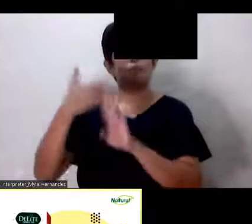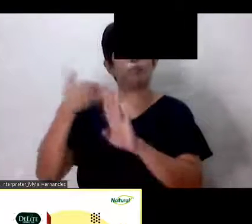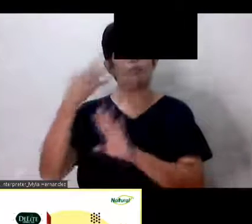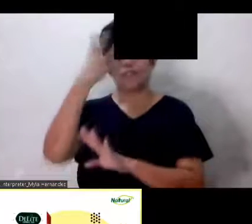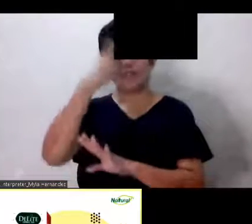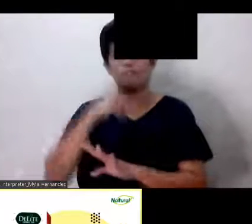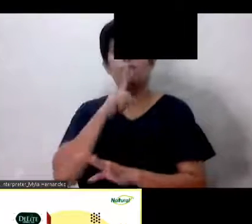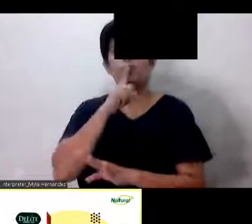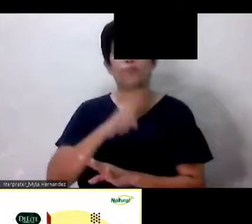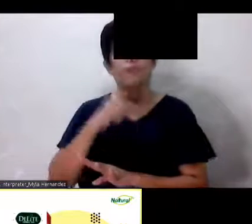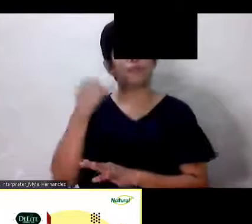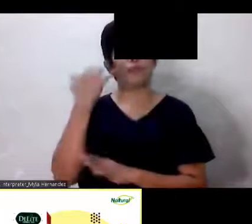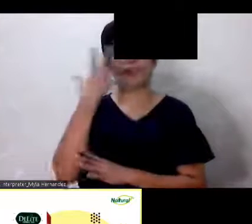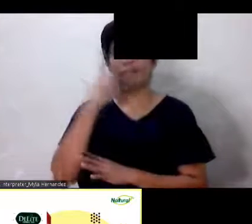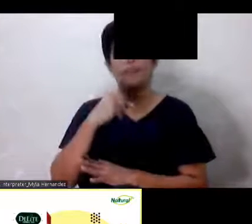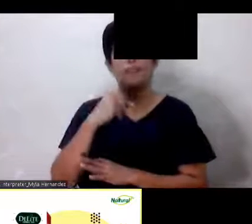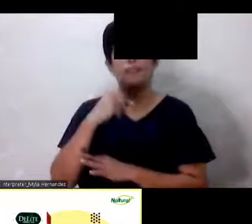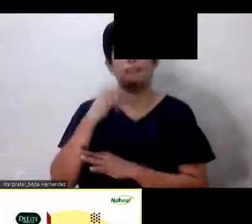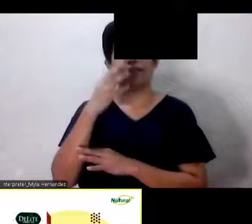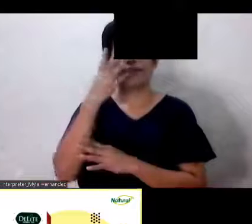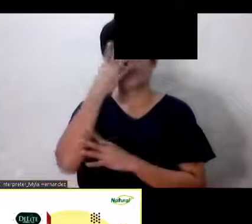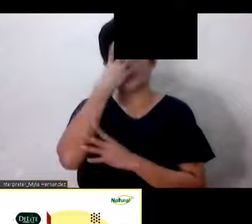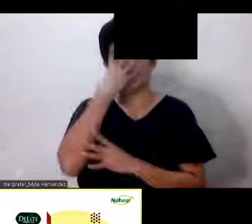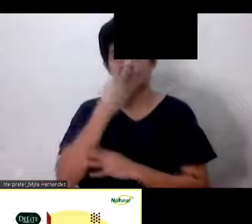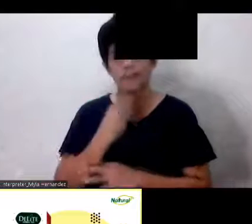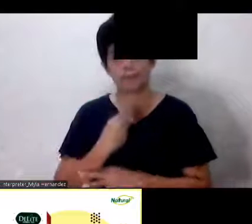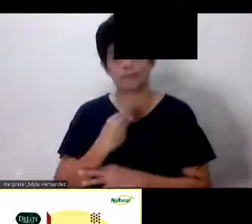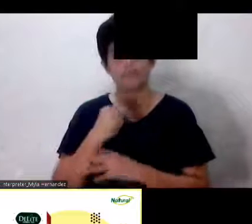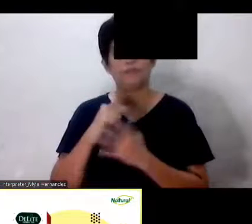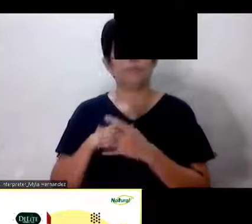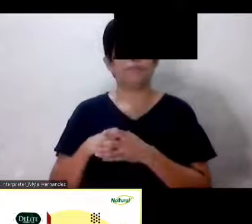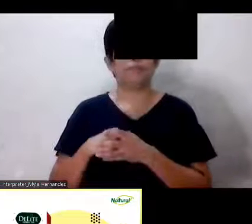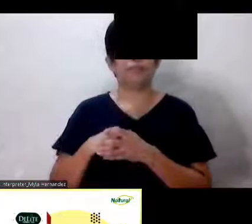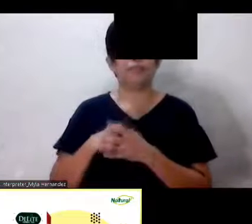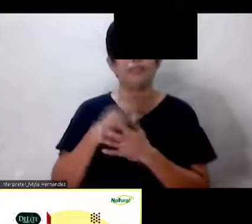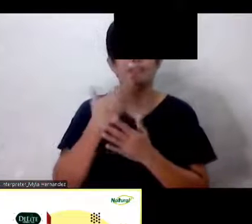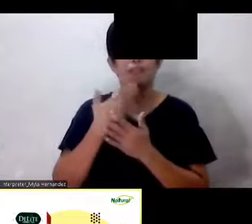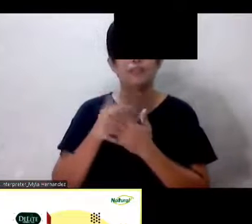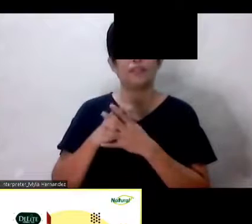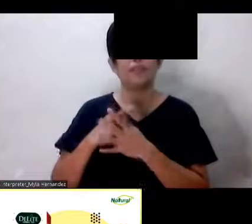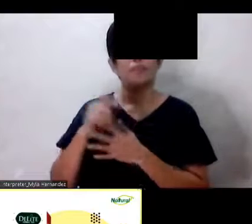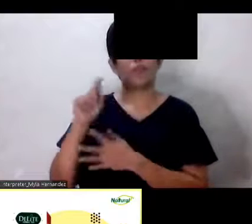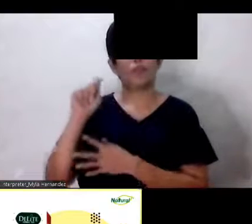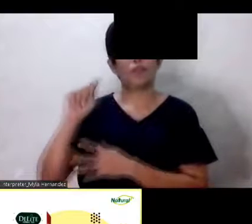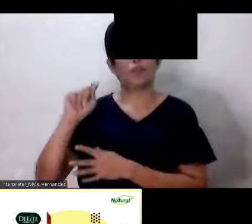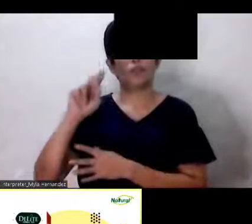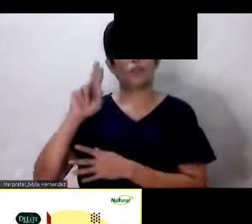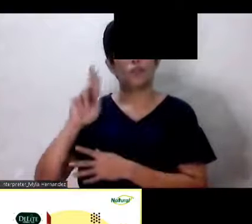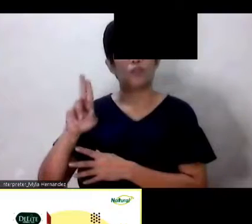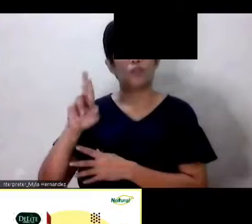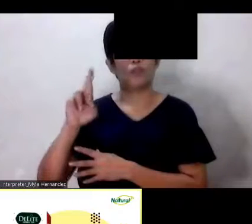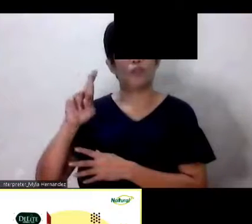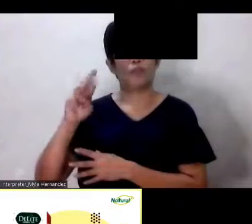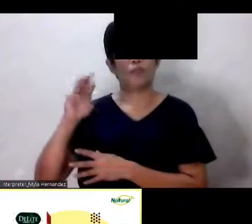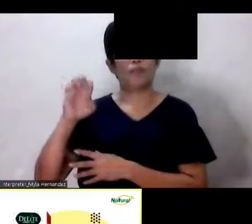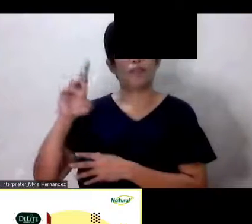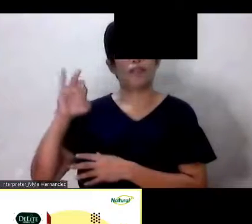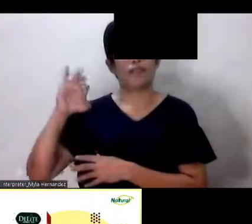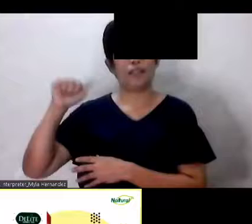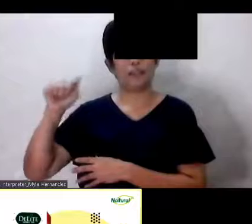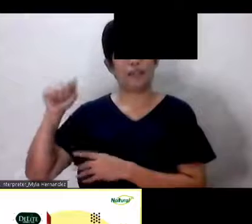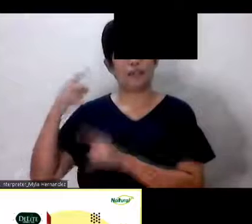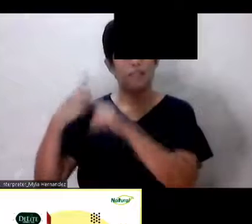Ang ganda ng tulog ko Ah Ang ganda ng tulog ko Okay Yung Turmerica Plus Iniinom naman siya After meals